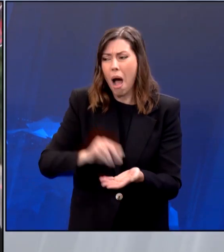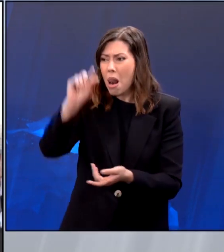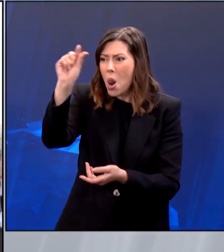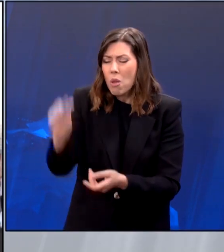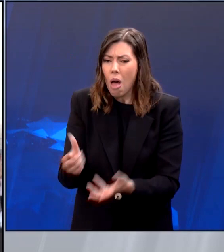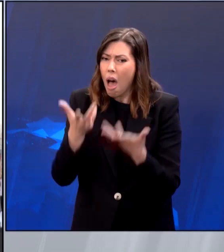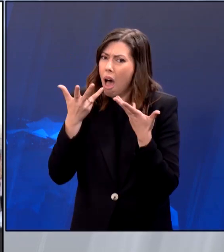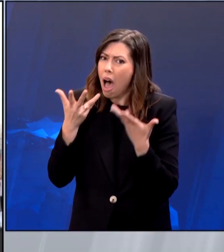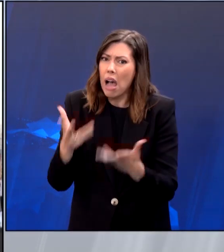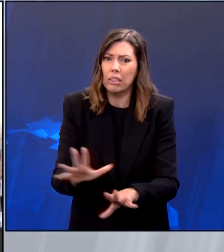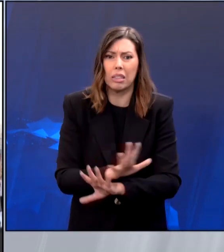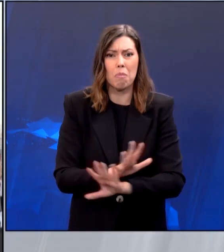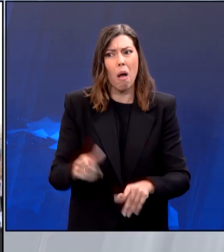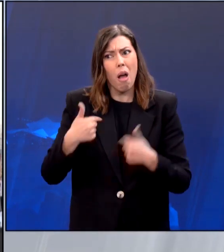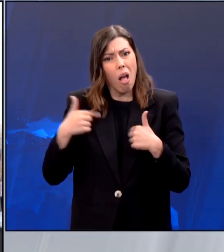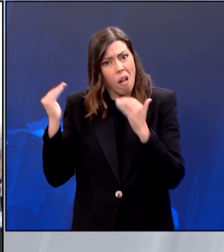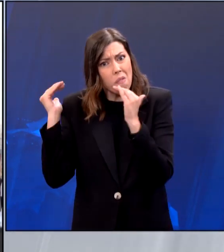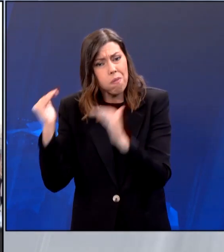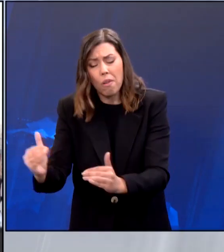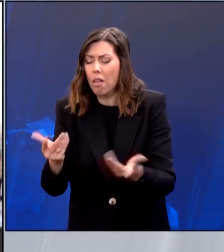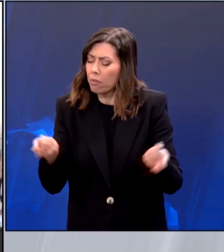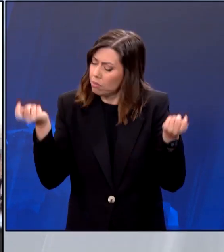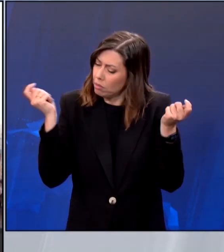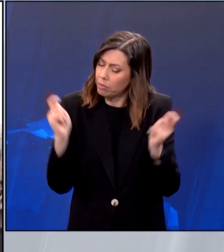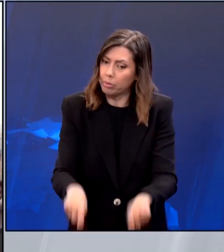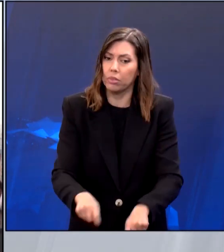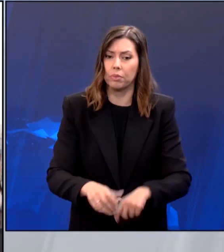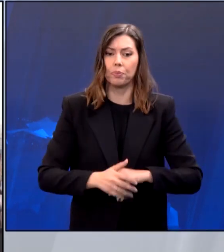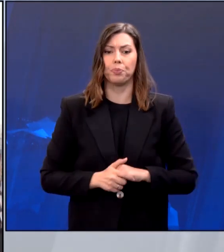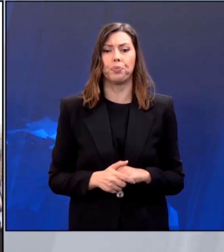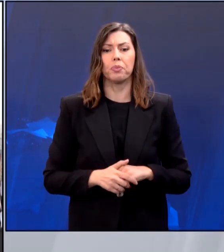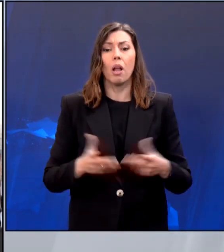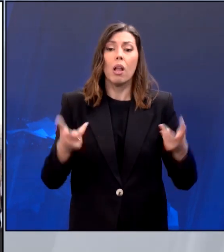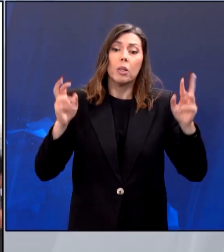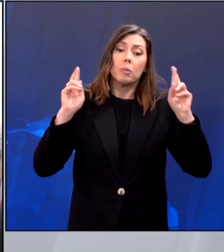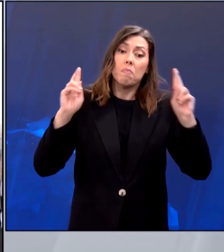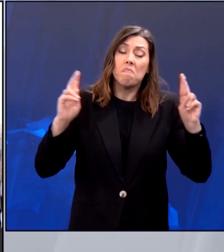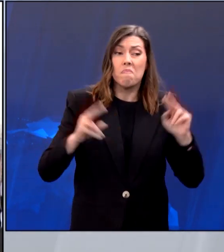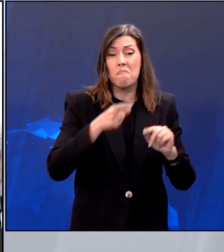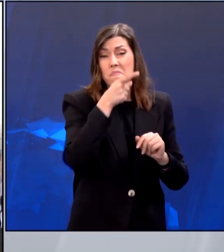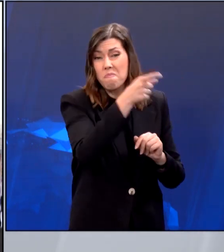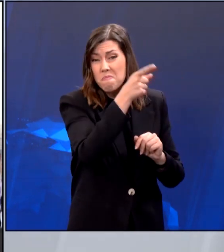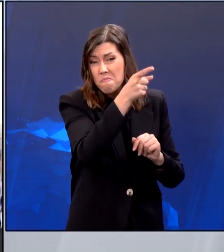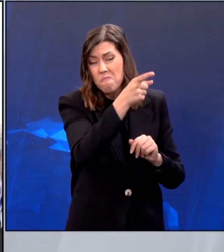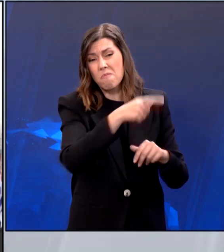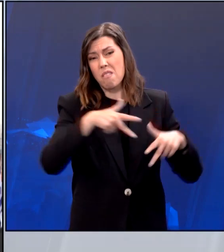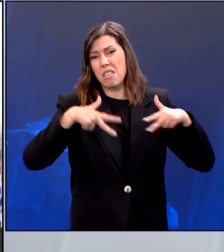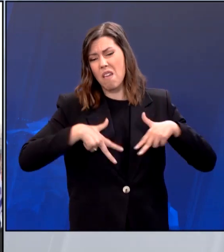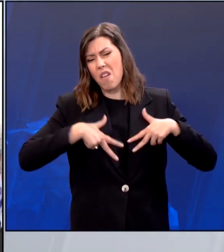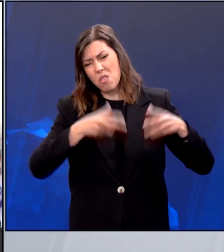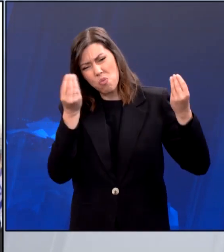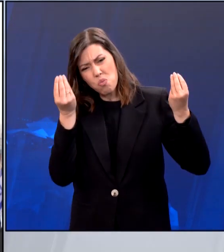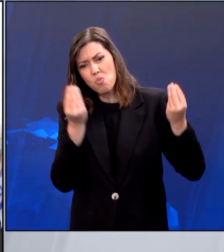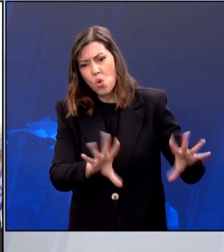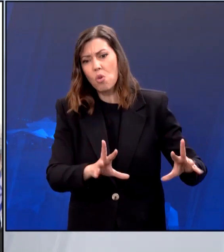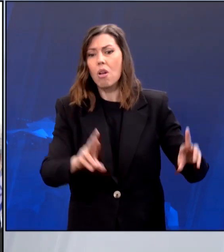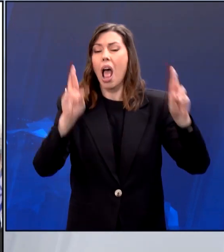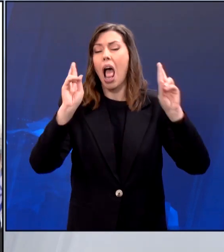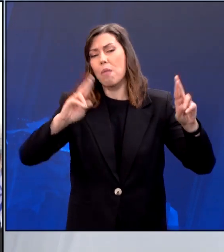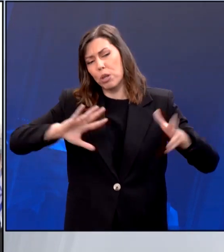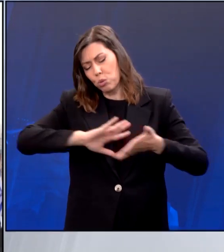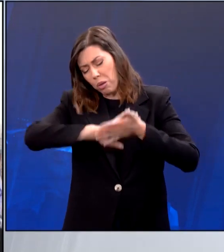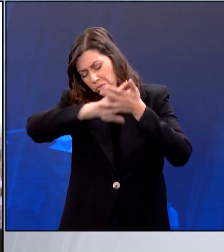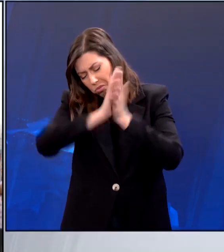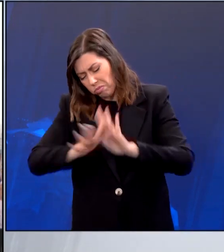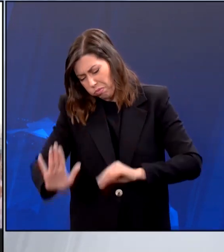δεν μπορεί συνεχίσει. Επιστεύουμε ότι αυτό το κυβέρνημα, αυτό το κυβέρνημα θα υπάρχει και